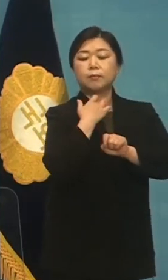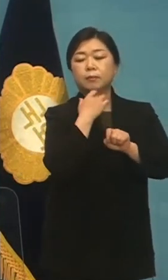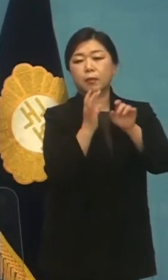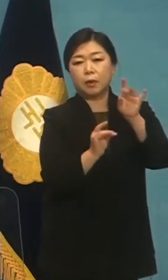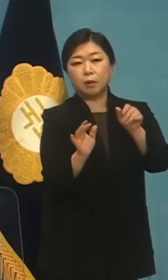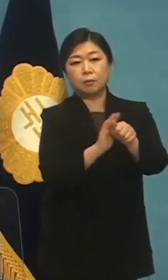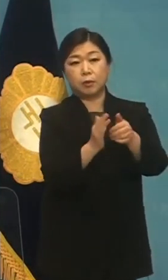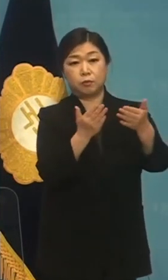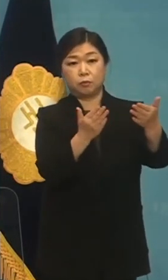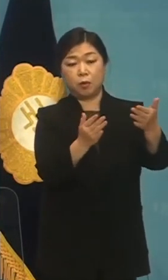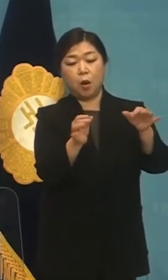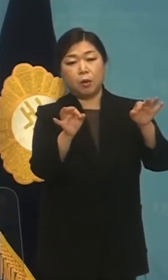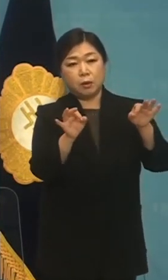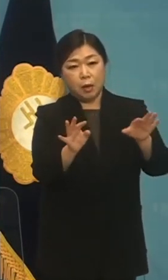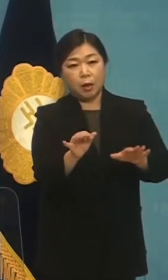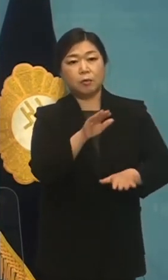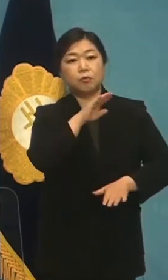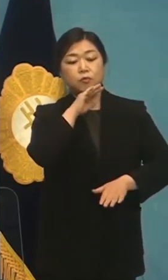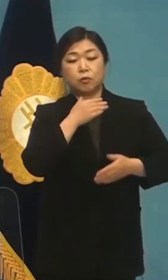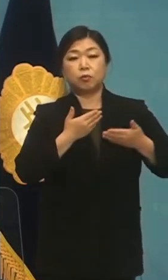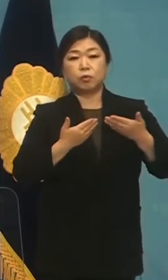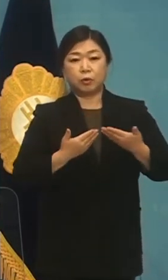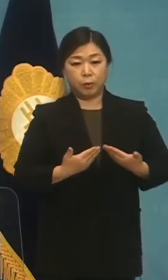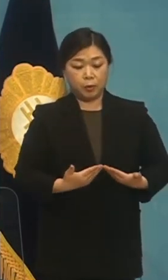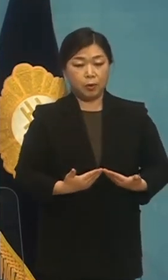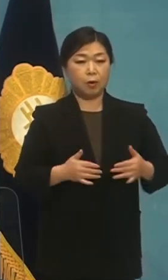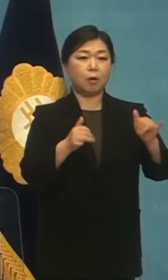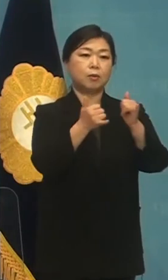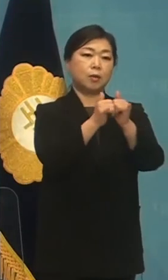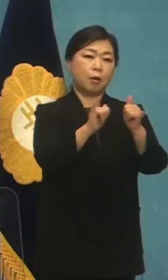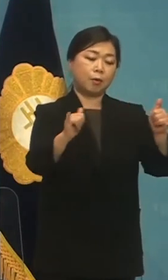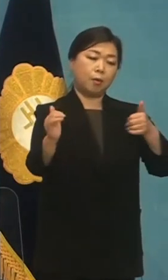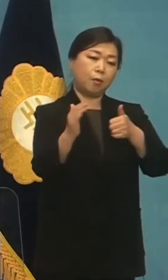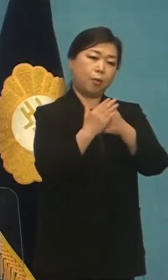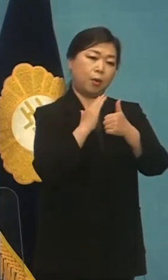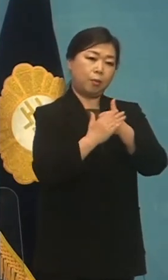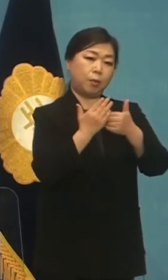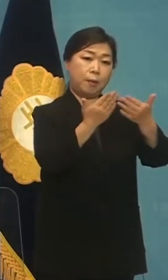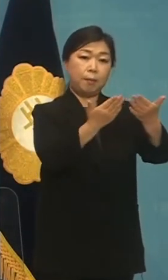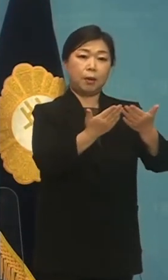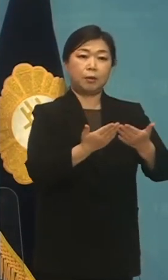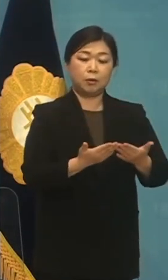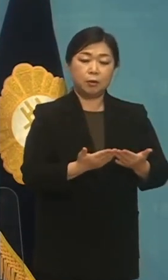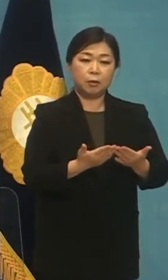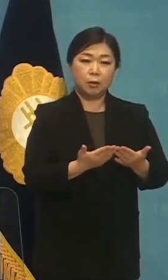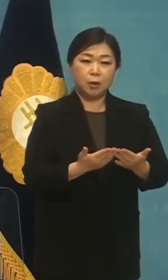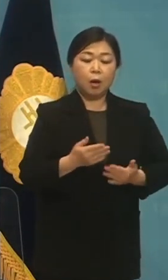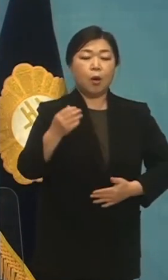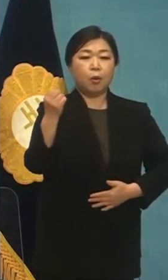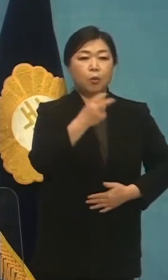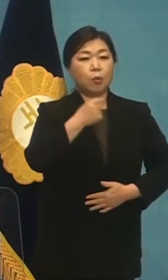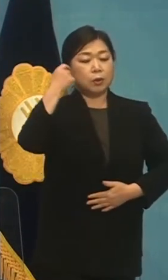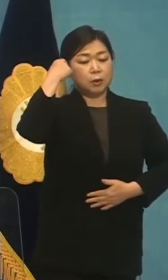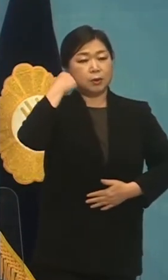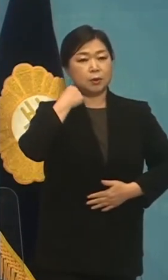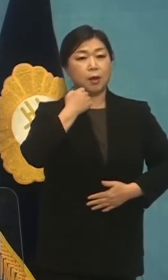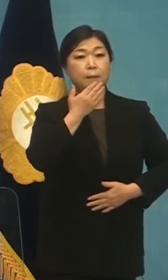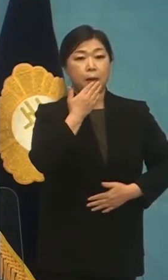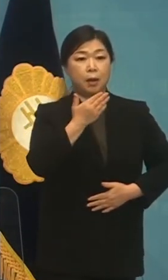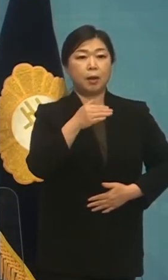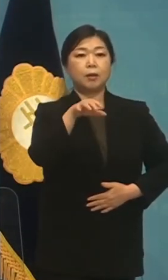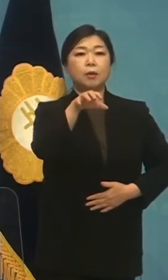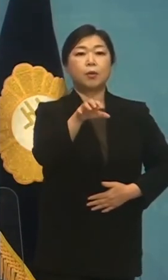달래고 잠시 쉬면서 사람들의 보살핌을 받는 그리고 느낄 수 있는 그런